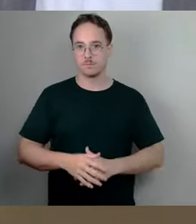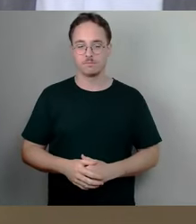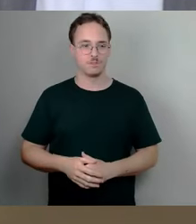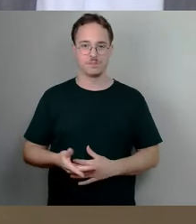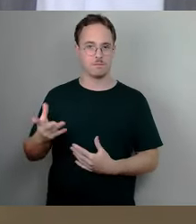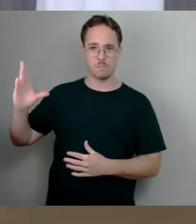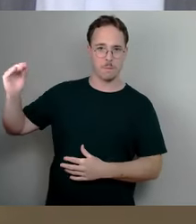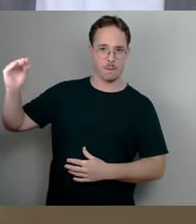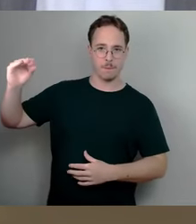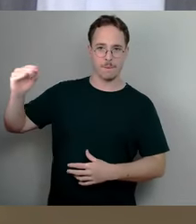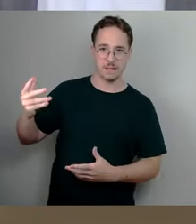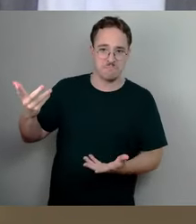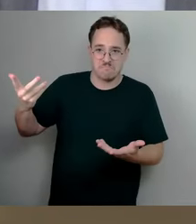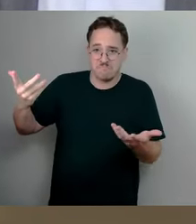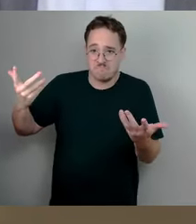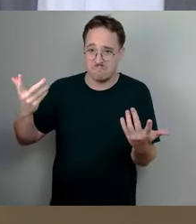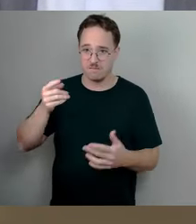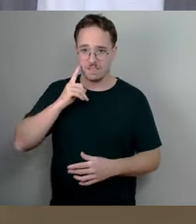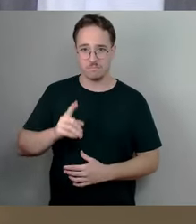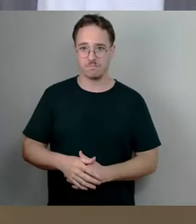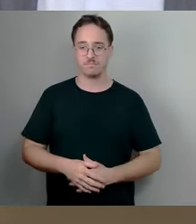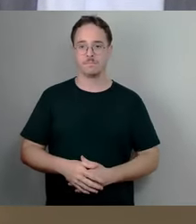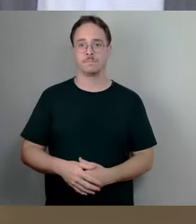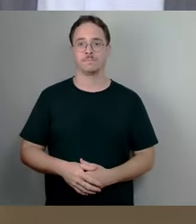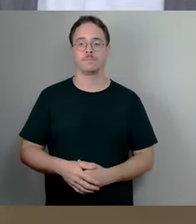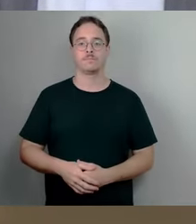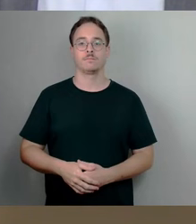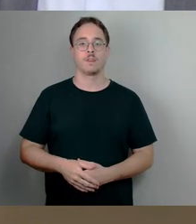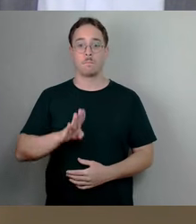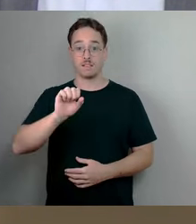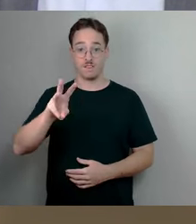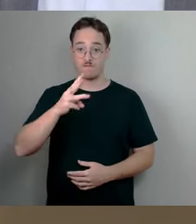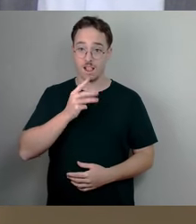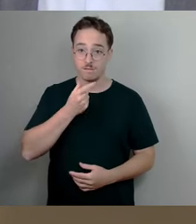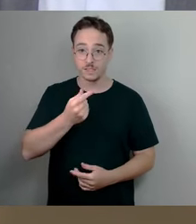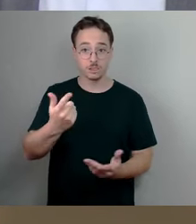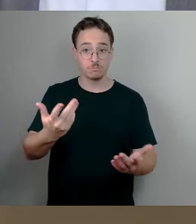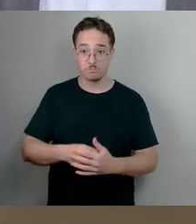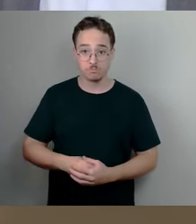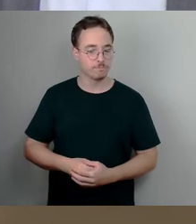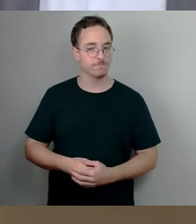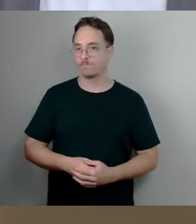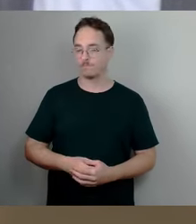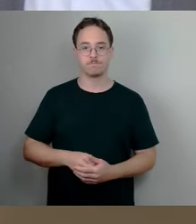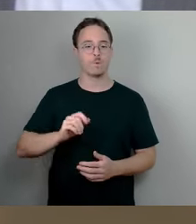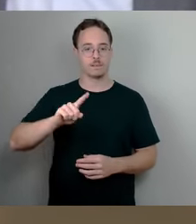wir machen weiter. B.S.W. das Wort gewünscht? Nein? Dann machen wir weiter. Fraktion die Linke, Thilo Kiesling, bitte.